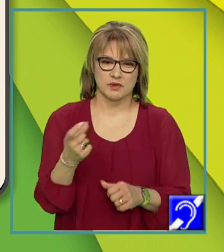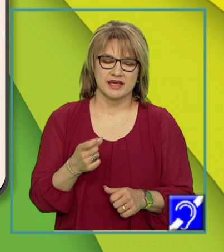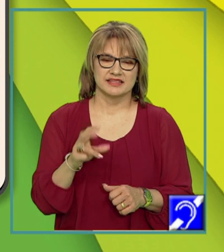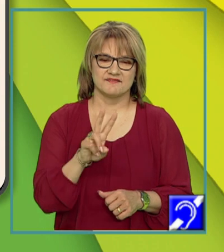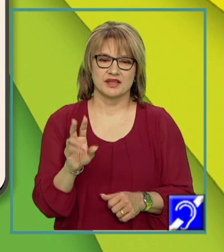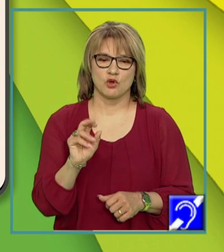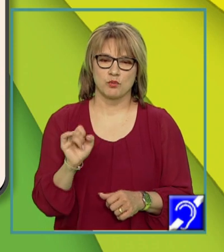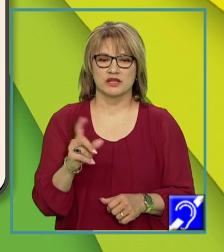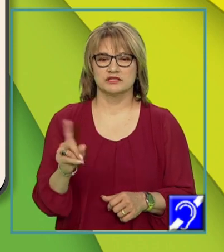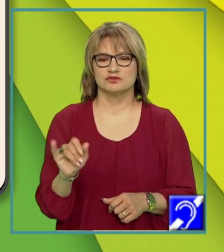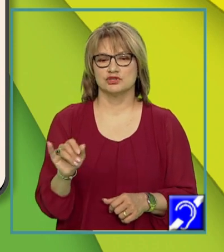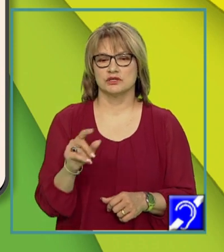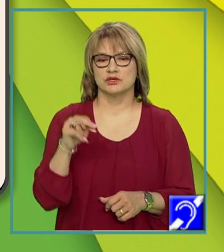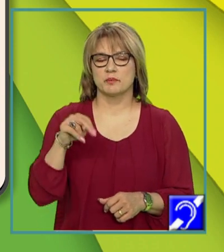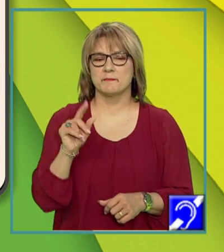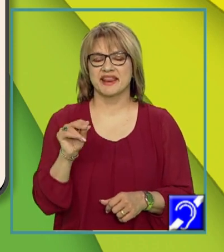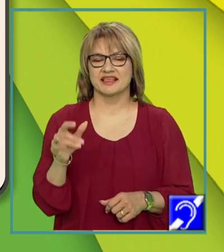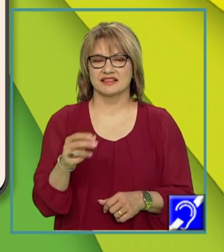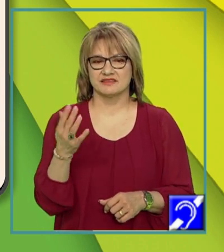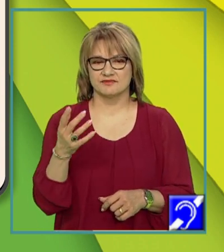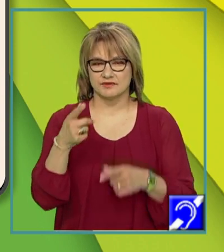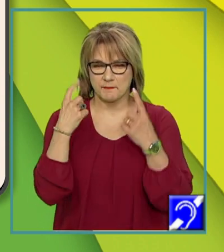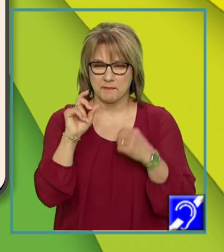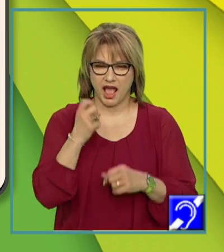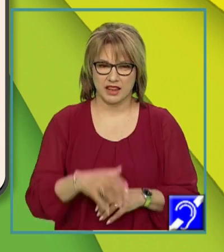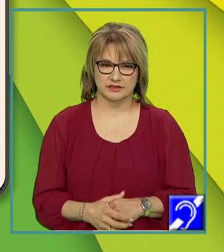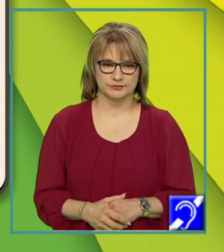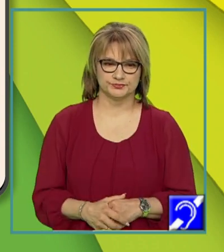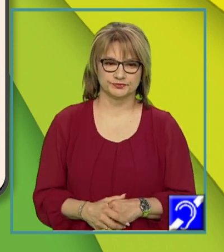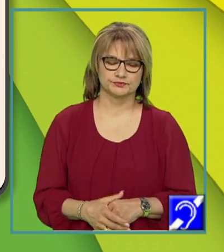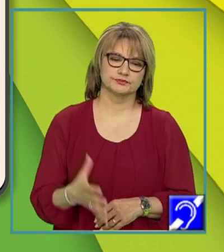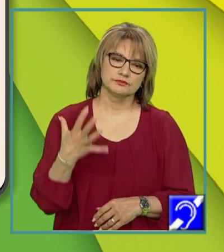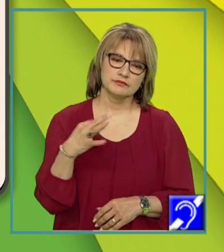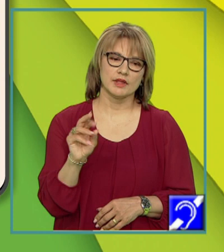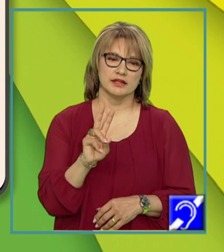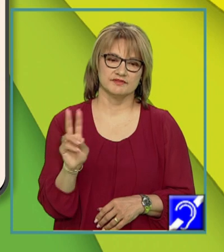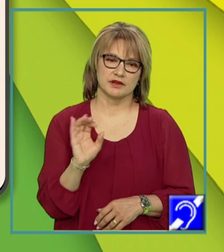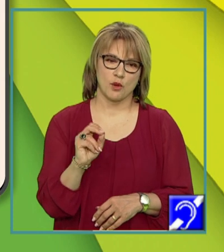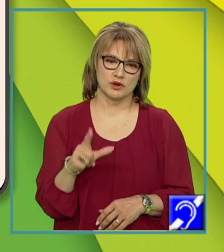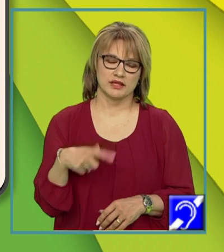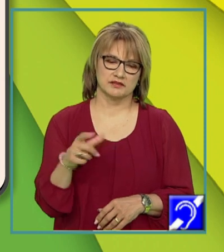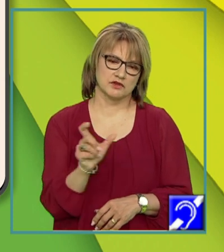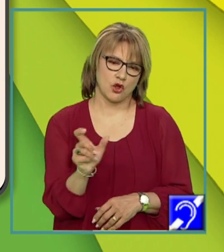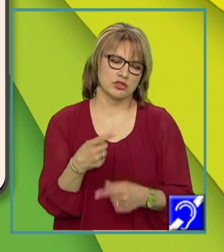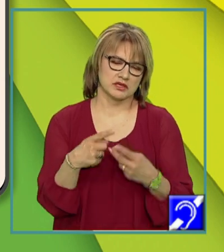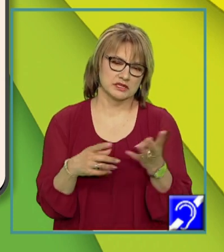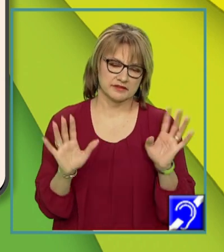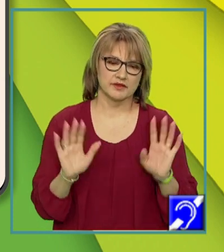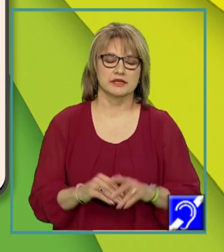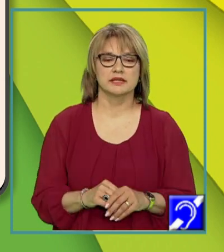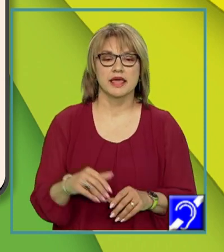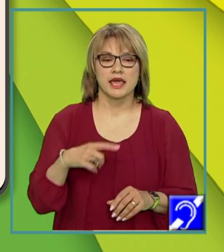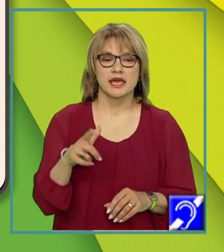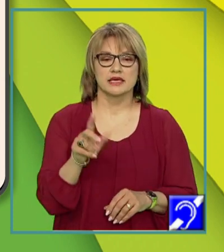predicativ palid. Un alt verb copulativ, în anumite contexte, bineînțeles, este